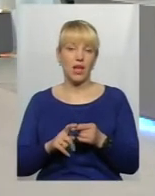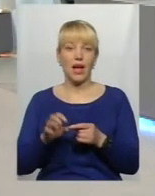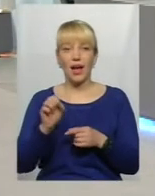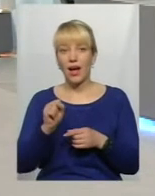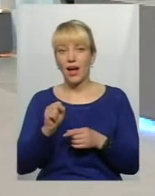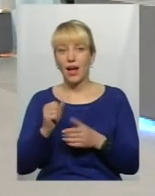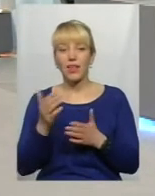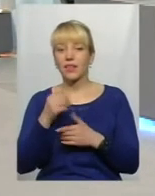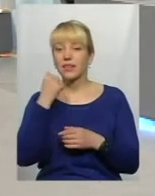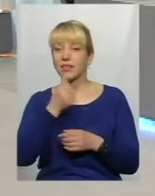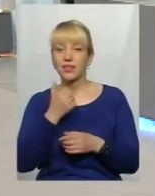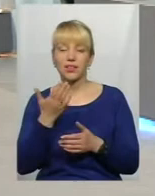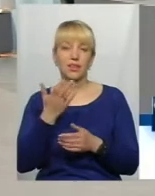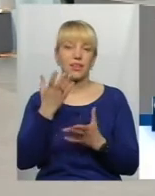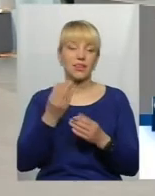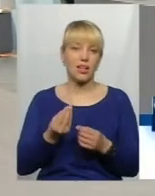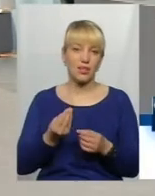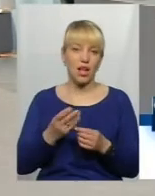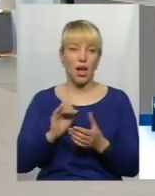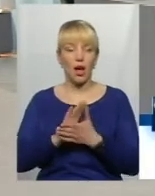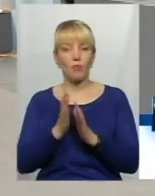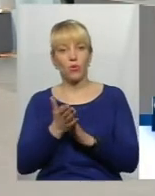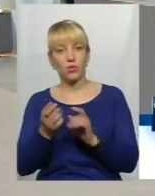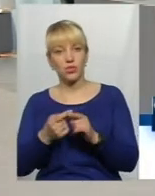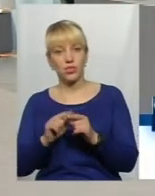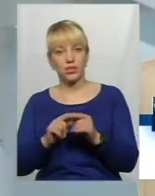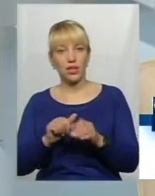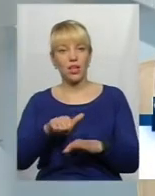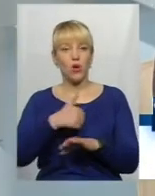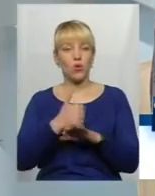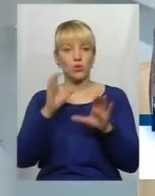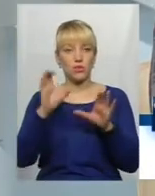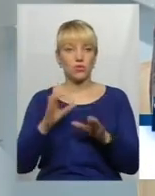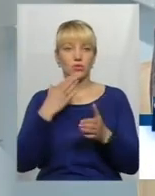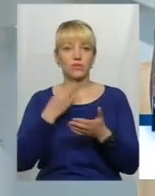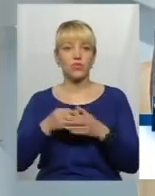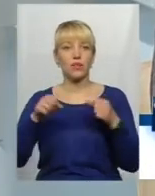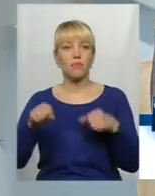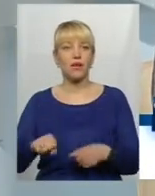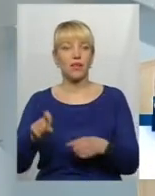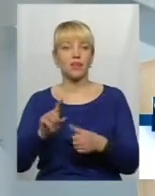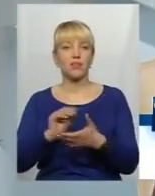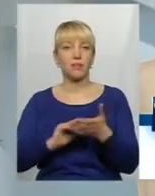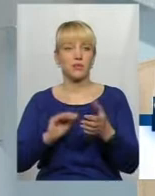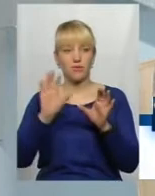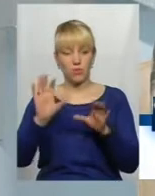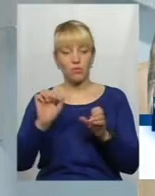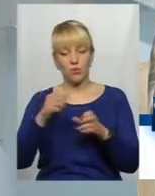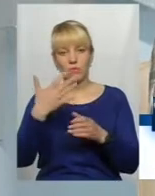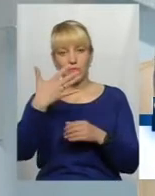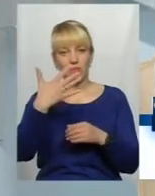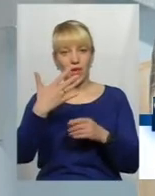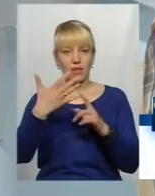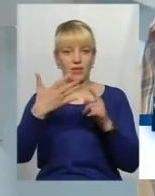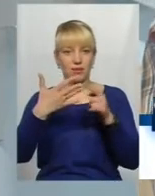який рік, так? Тобто, а положення цієї Конституції базово, свої права, які записані в Конституції, зможете 5 пунктів